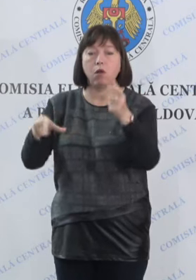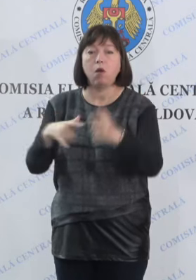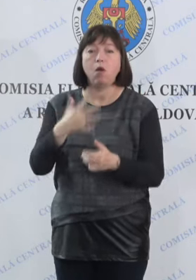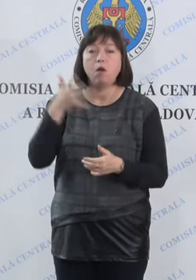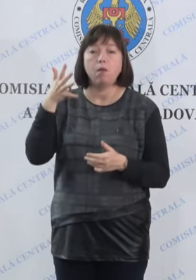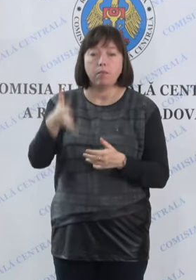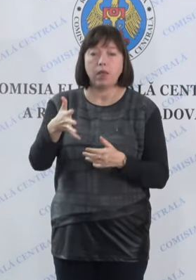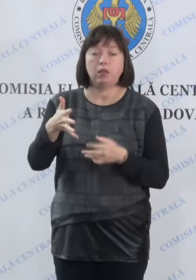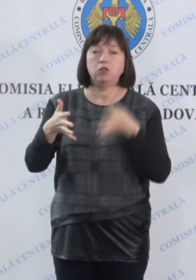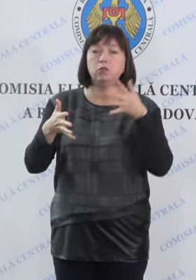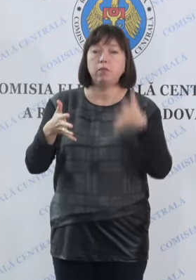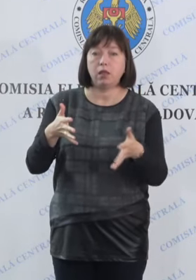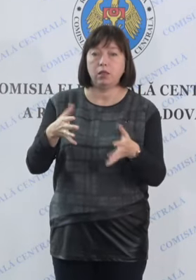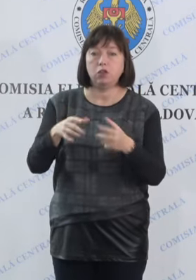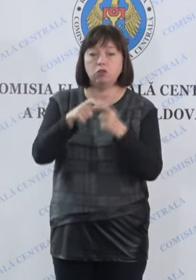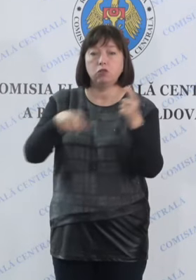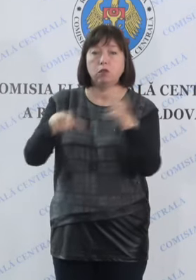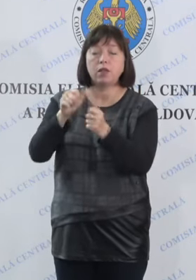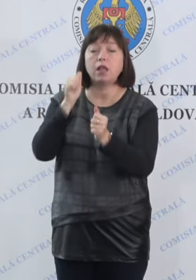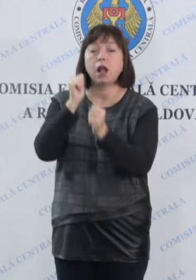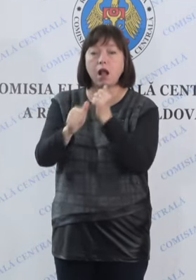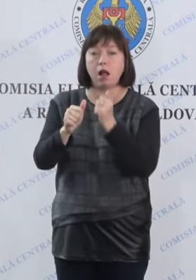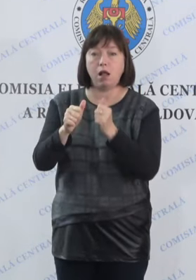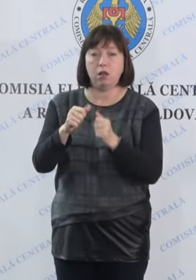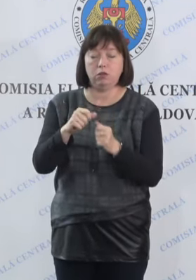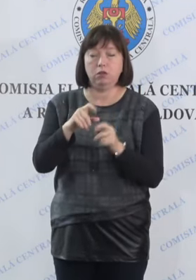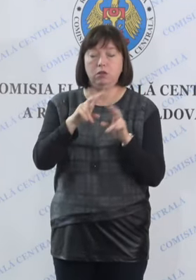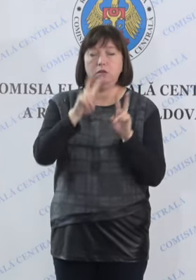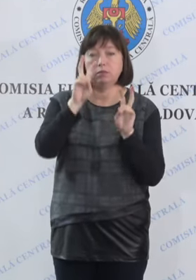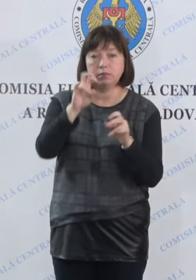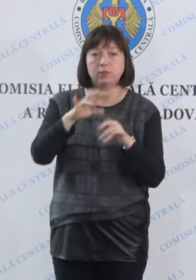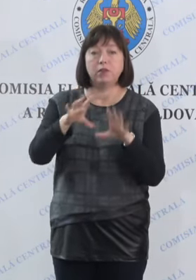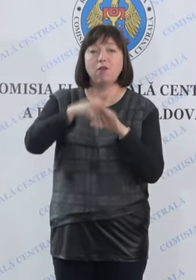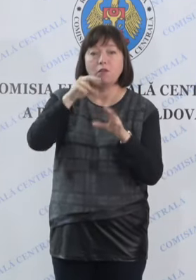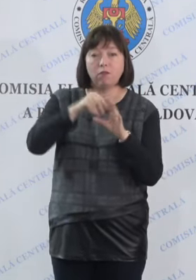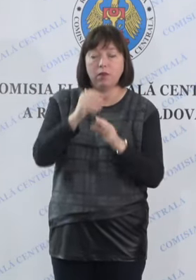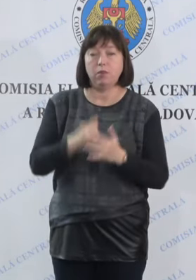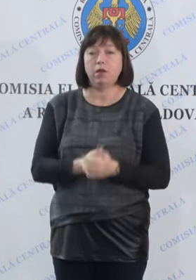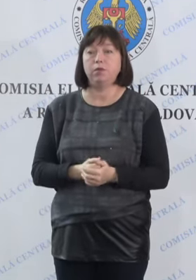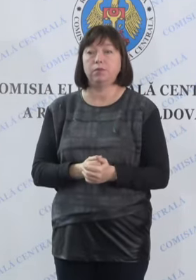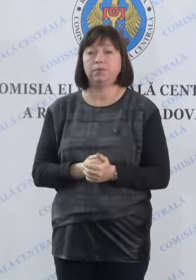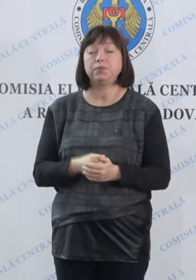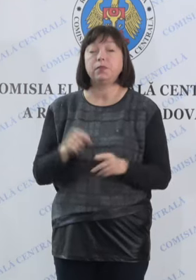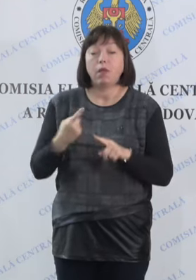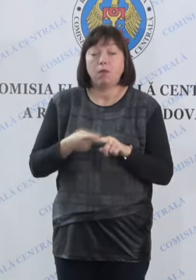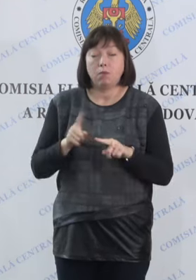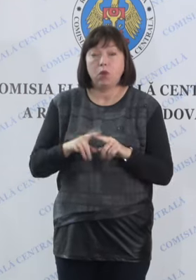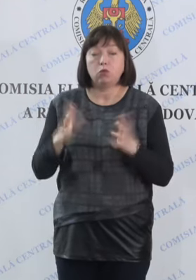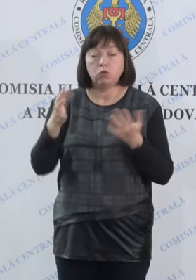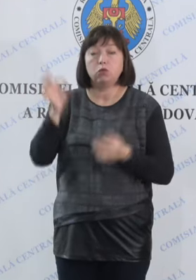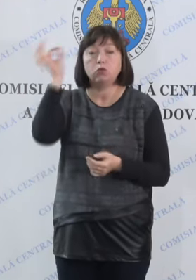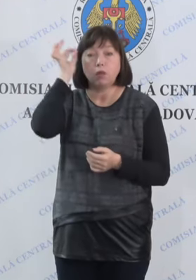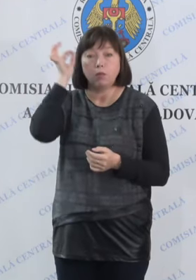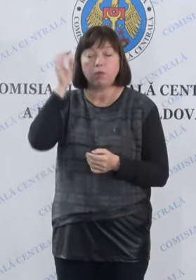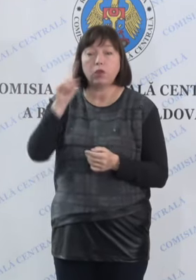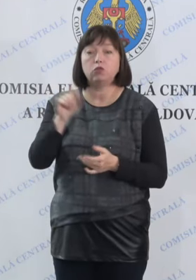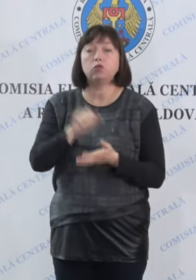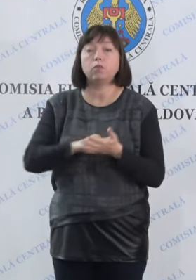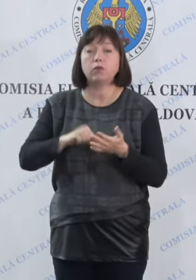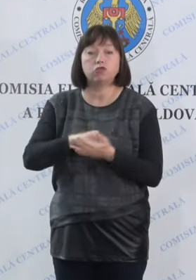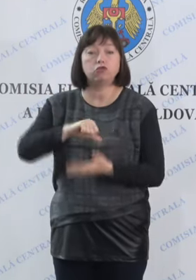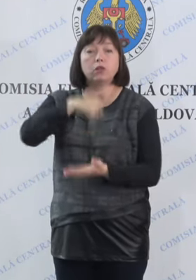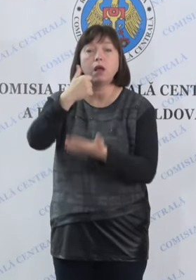.000 de buletine pentru fiecare tip de scrutin. Și cu această ocazie amintim că motivul